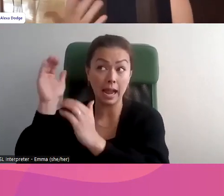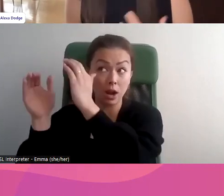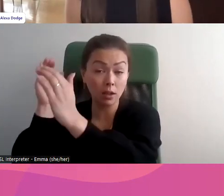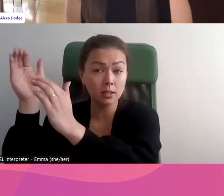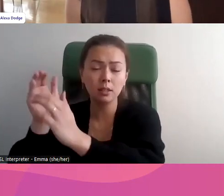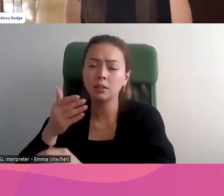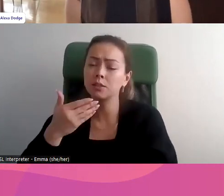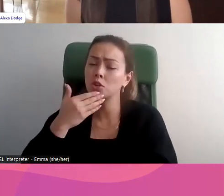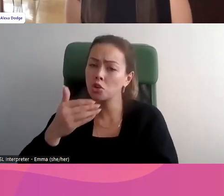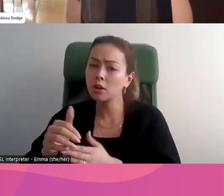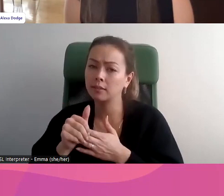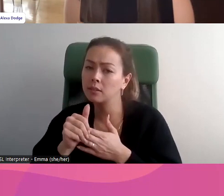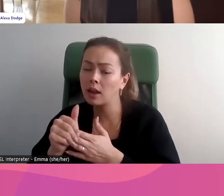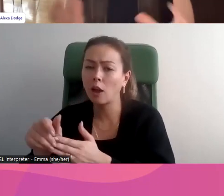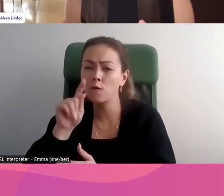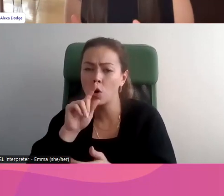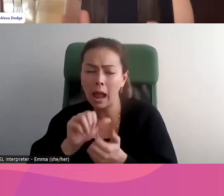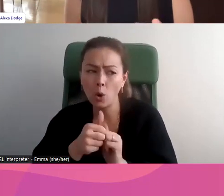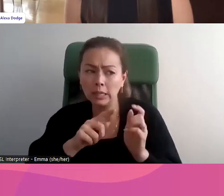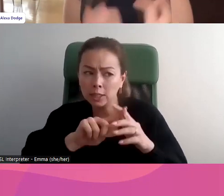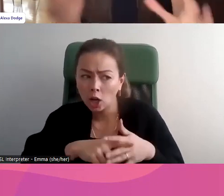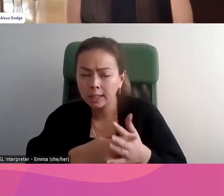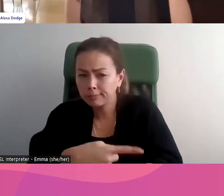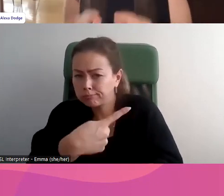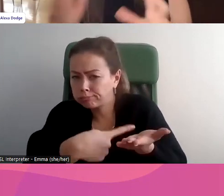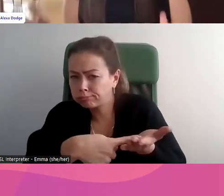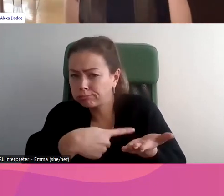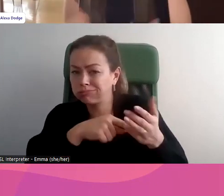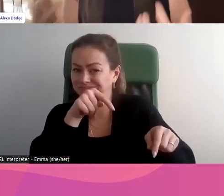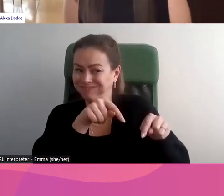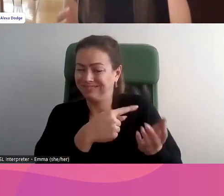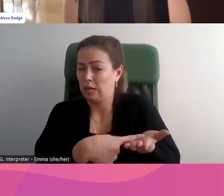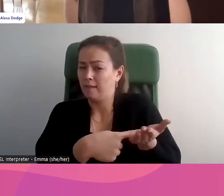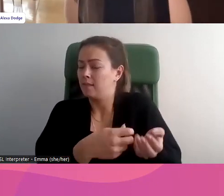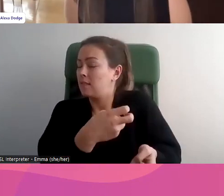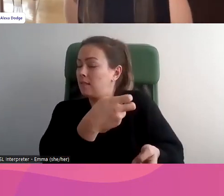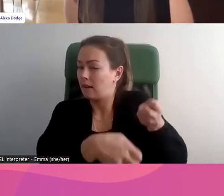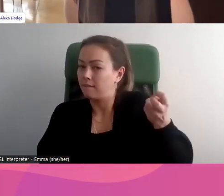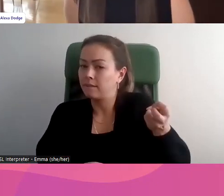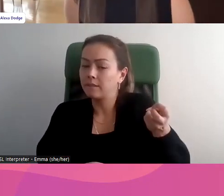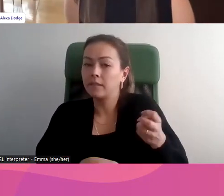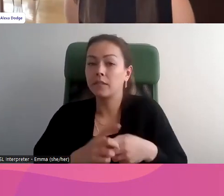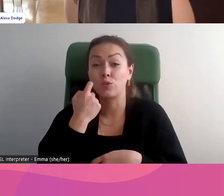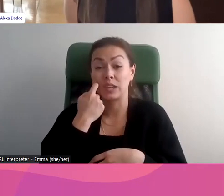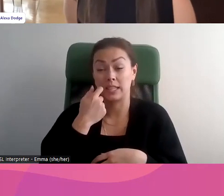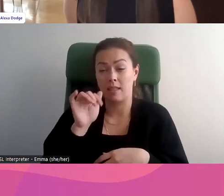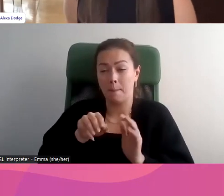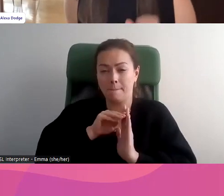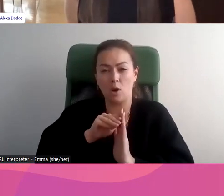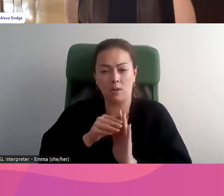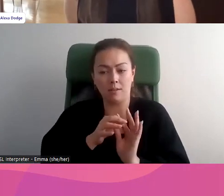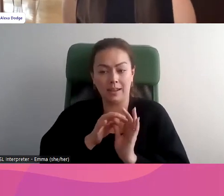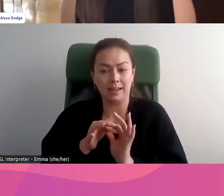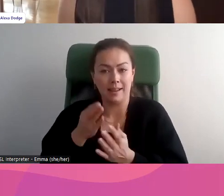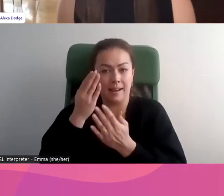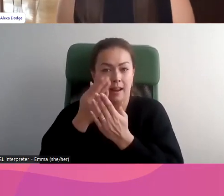le guide pour les adultes de confiance. C'est en anglais et ça s'appelle Project Shift. C'est un modèle basé